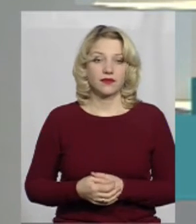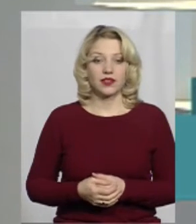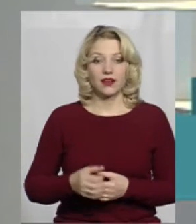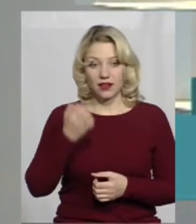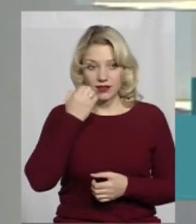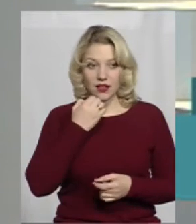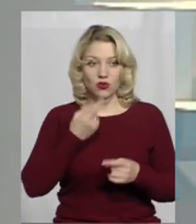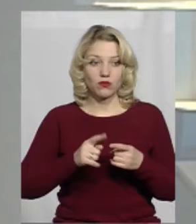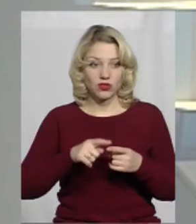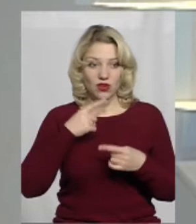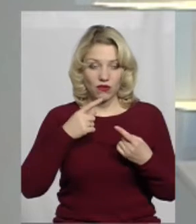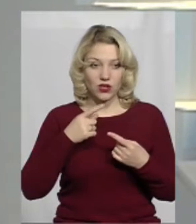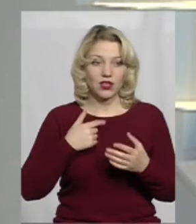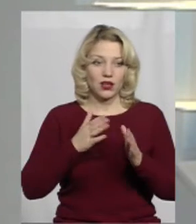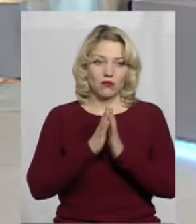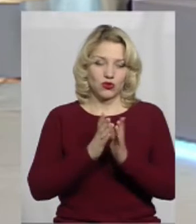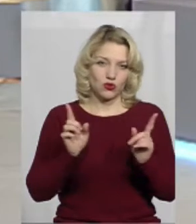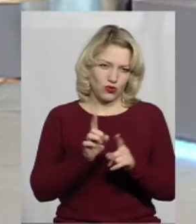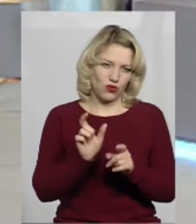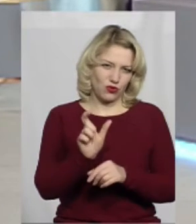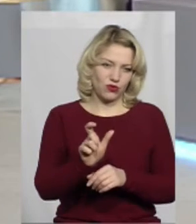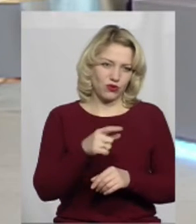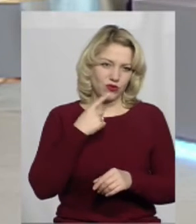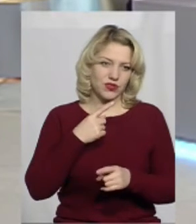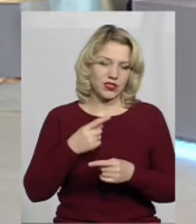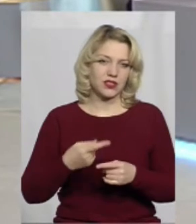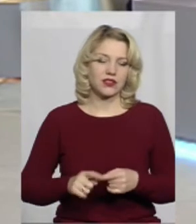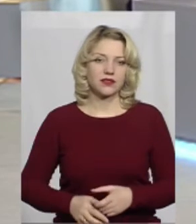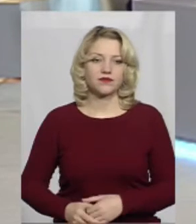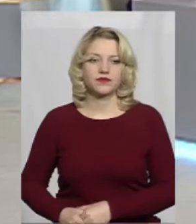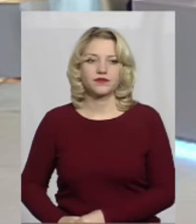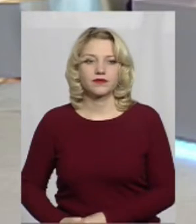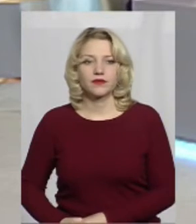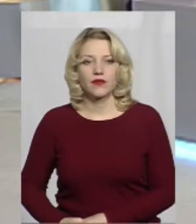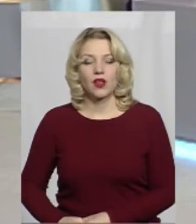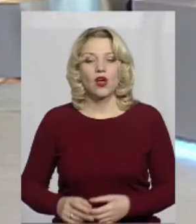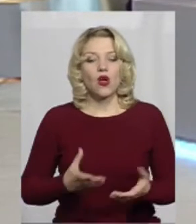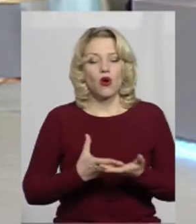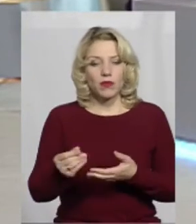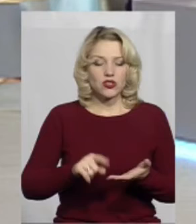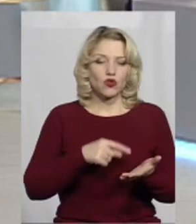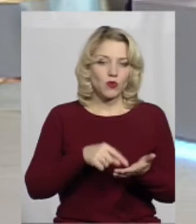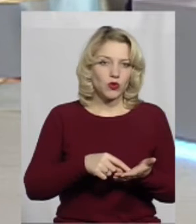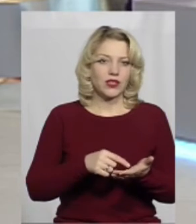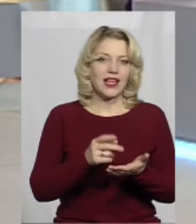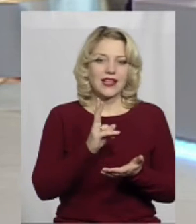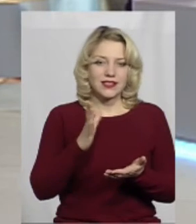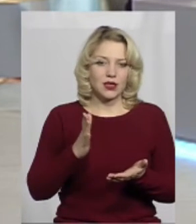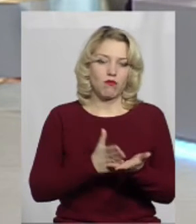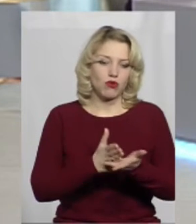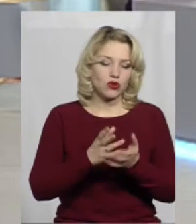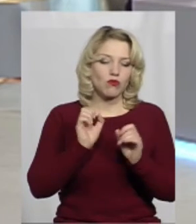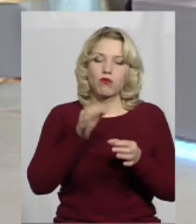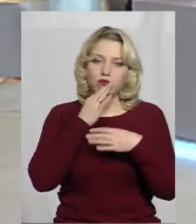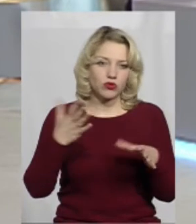Дякую, ми вже про це говорили. Прошу вас коротко озвучити, пані Людмило. Плачувати комунальні послуги, громадяни можуть в будь-які